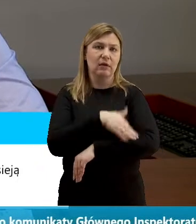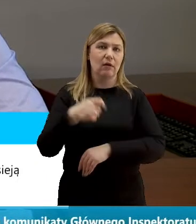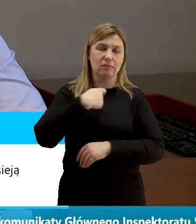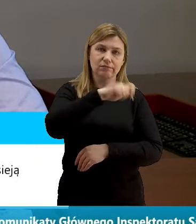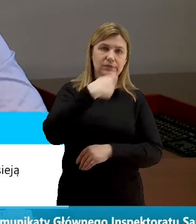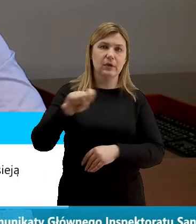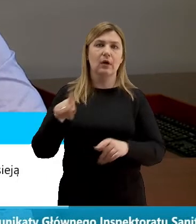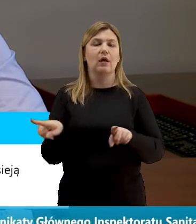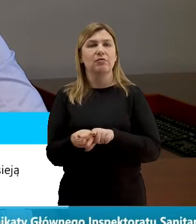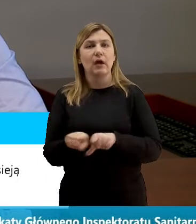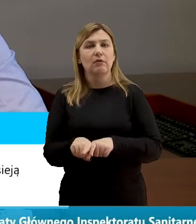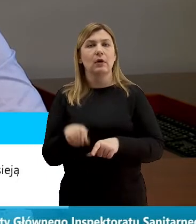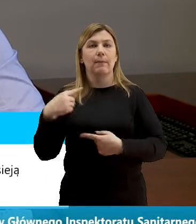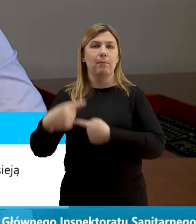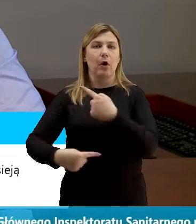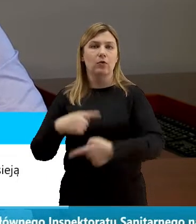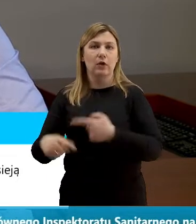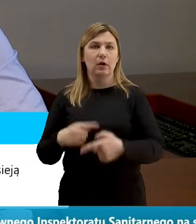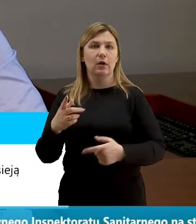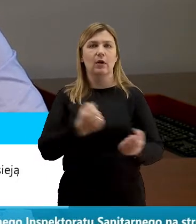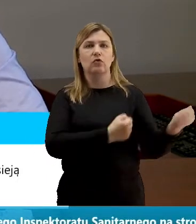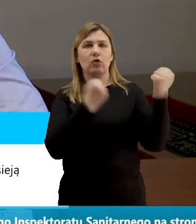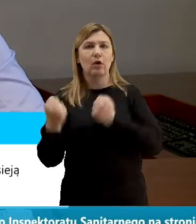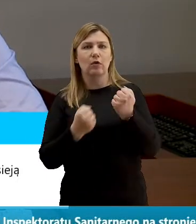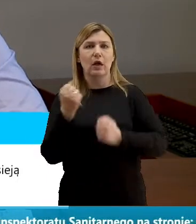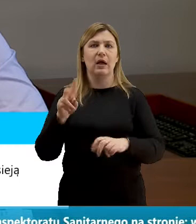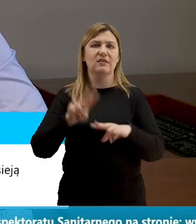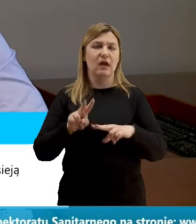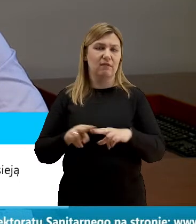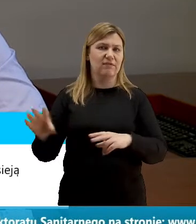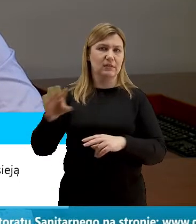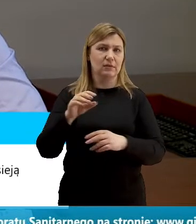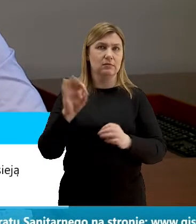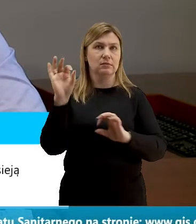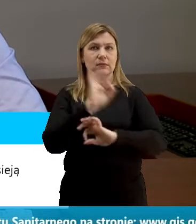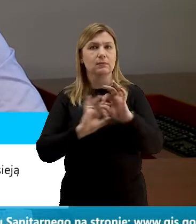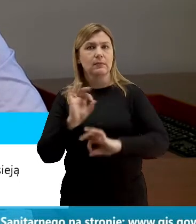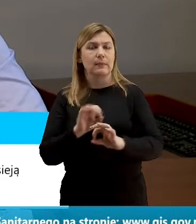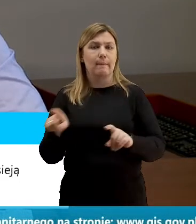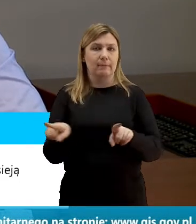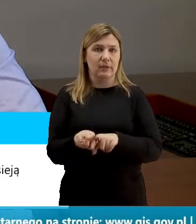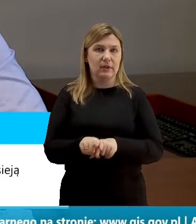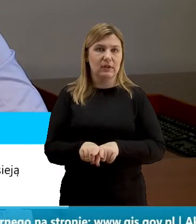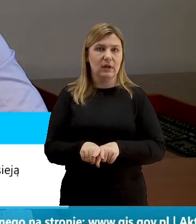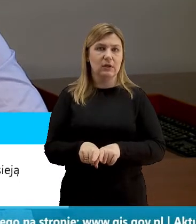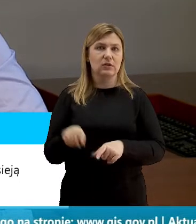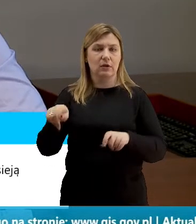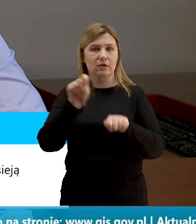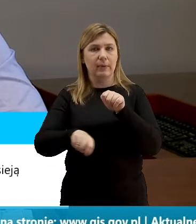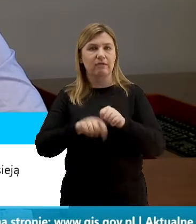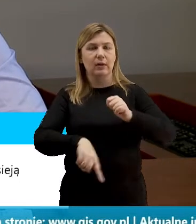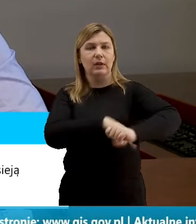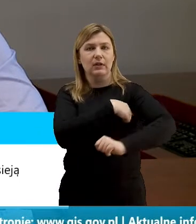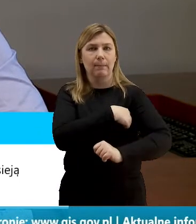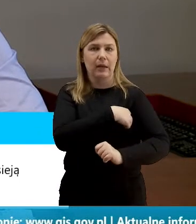szczególne procedury związane z dostawcami serwisantami do tych obiektów więc tam też badamy temperaturę tam też